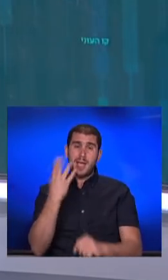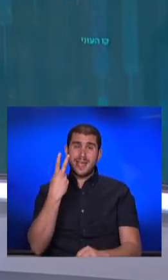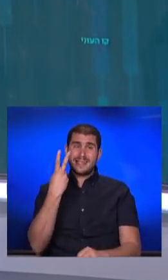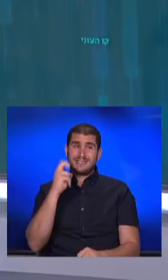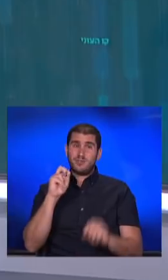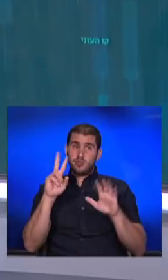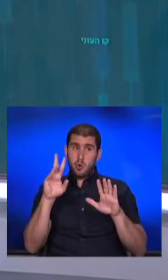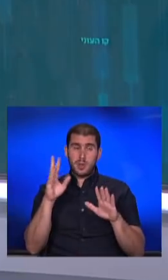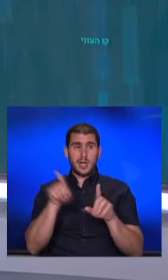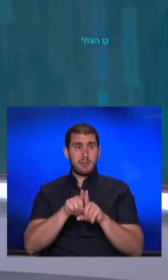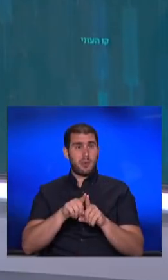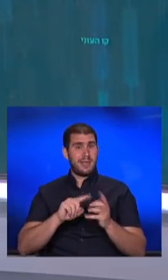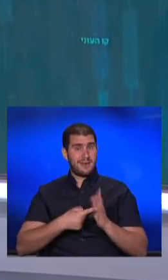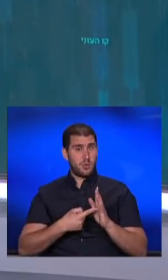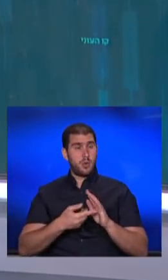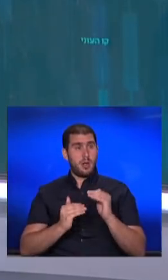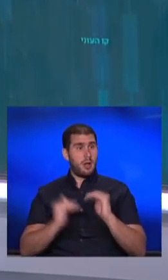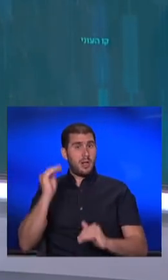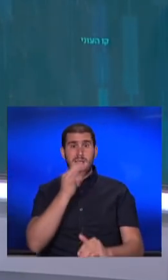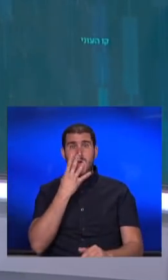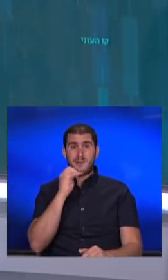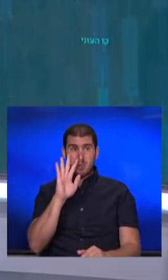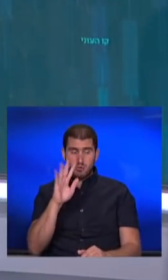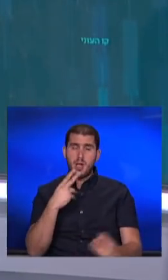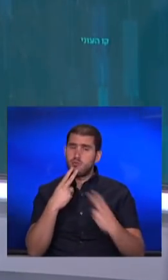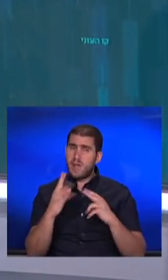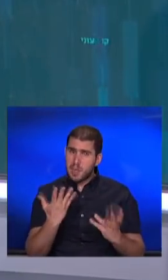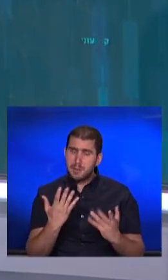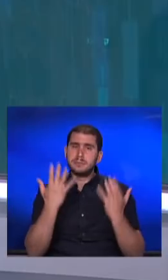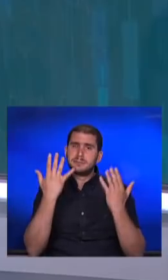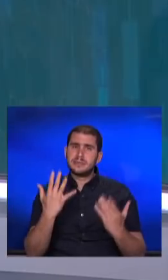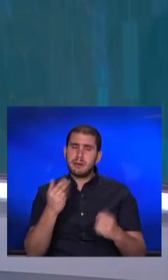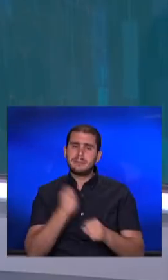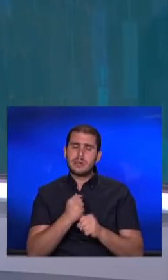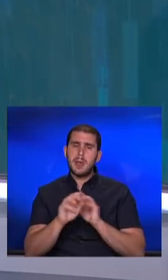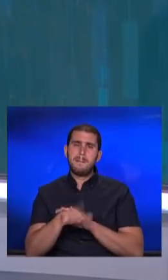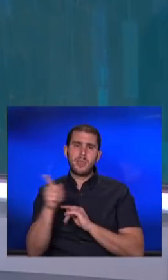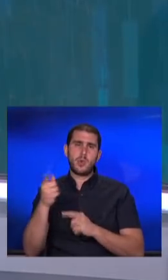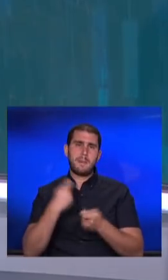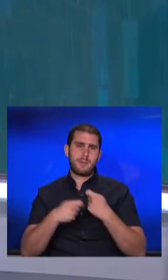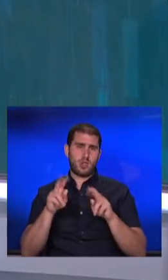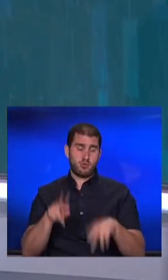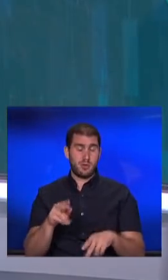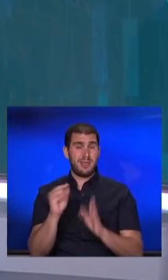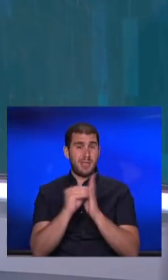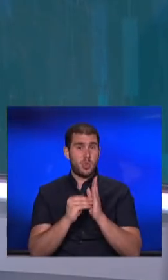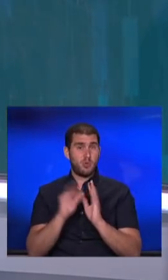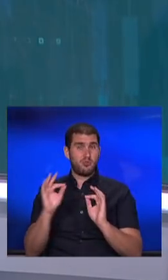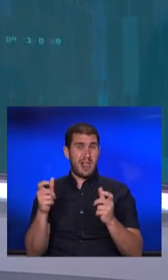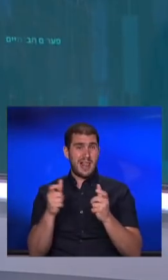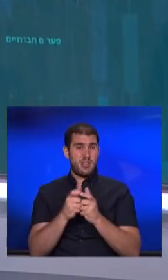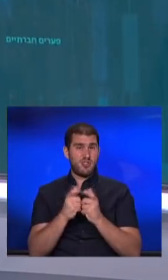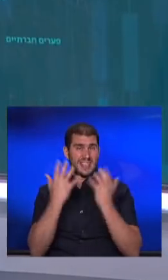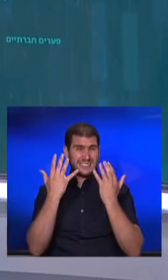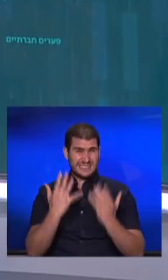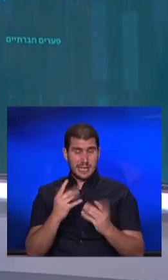כפי שהתכוונו במקור ל-45? התשובה היא מספר המשרות הפנויות במשק. לפי נתוני הלמאס, בחודש שעבר,